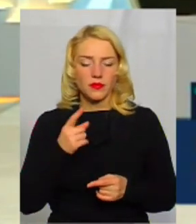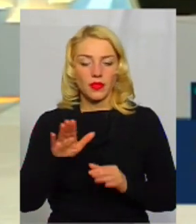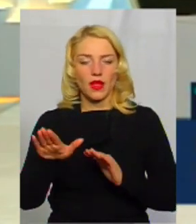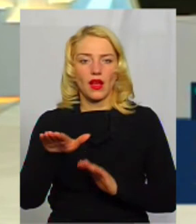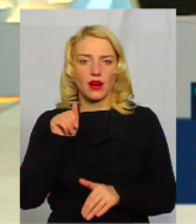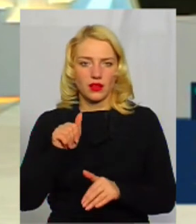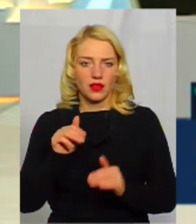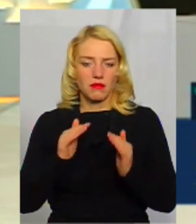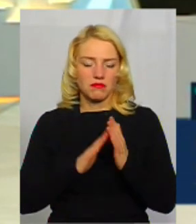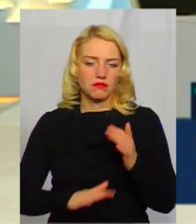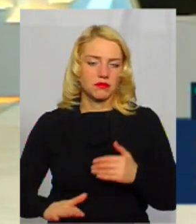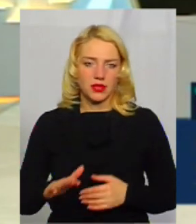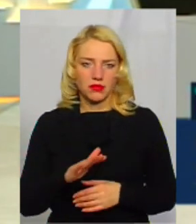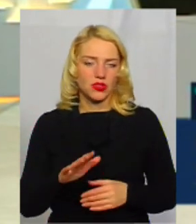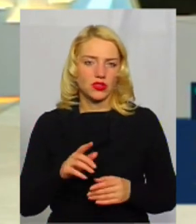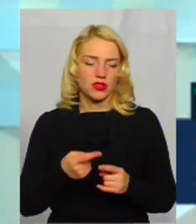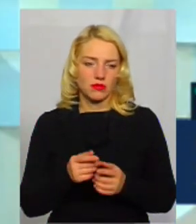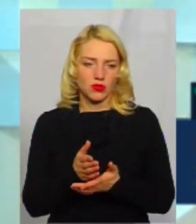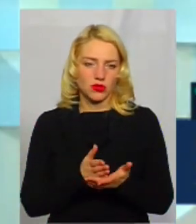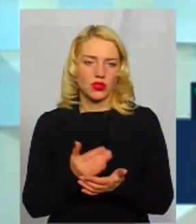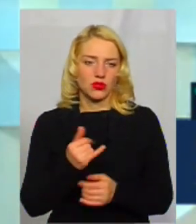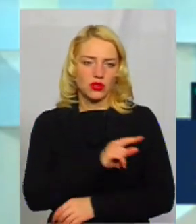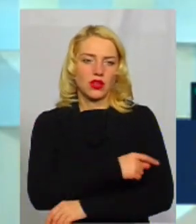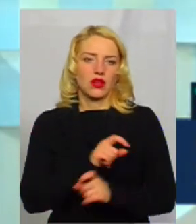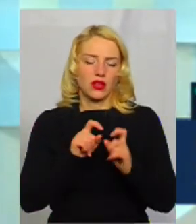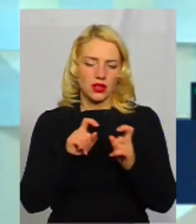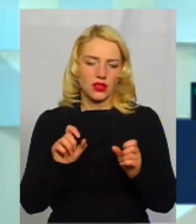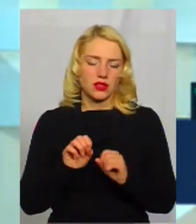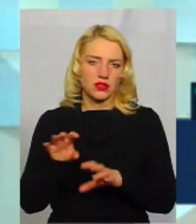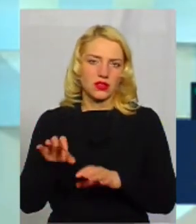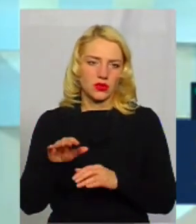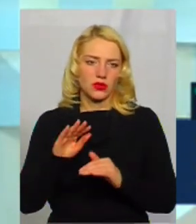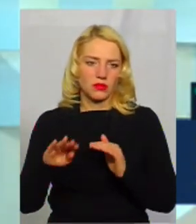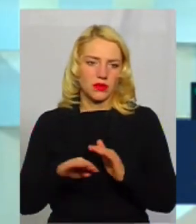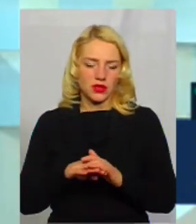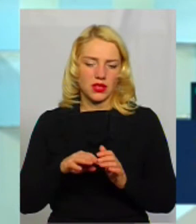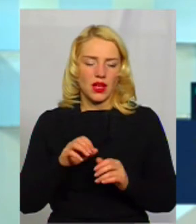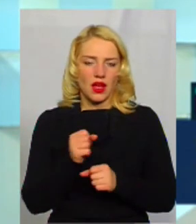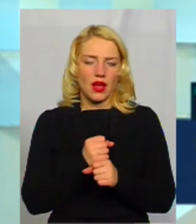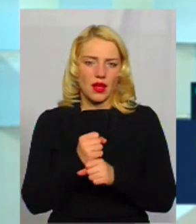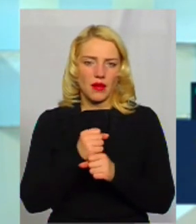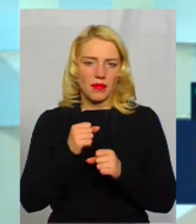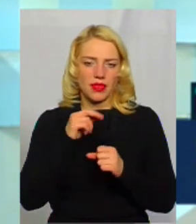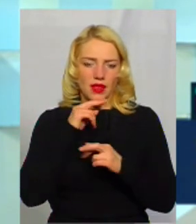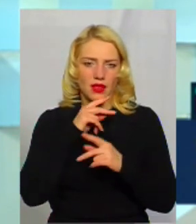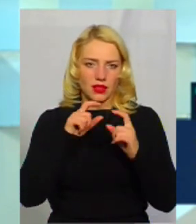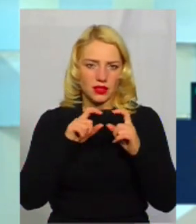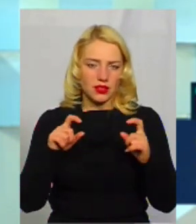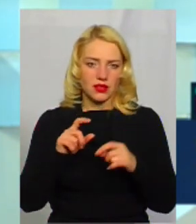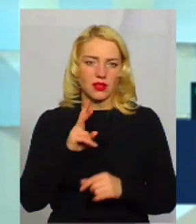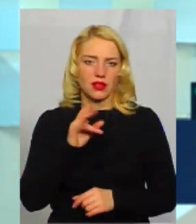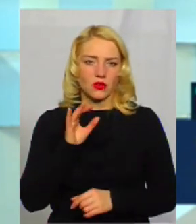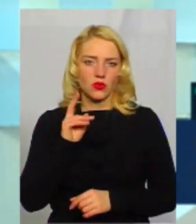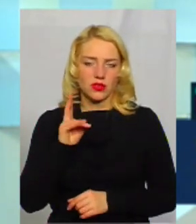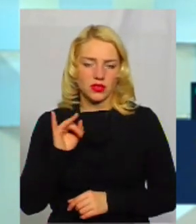аренда приміщень, які сьогодні в лікарнях здають під аптеки, під кіоски. Тут будуть гроші йти від цього.